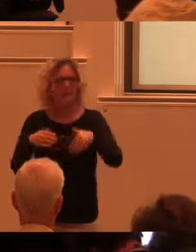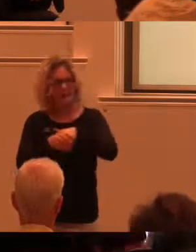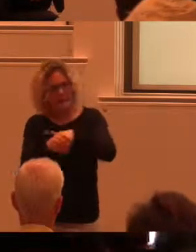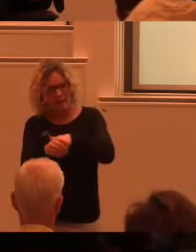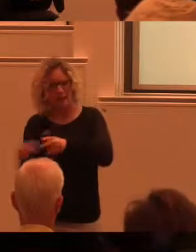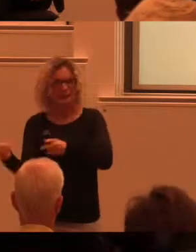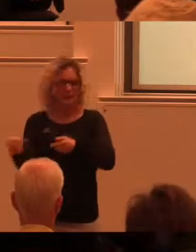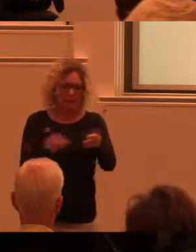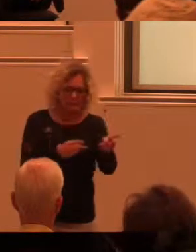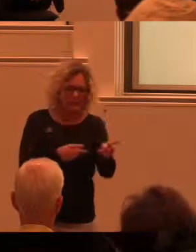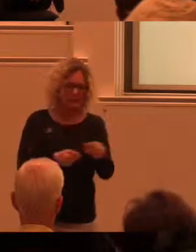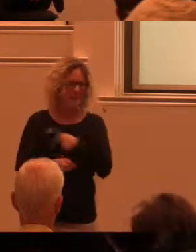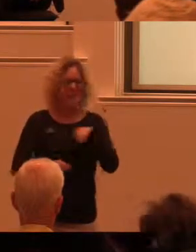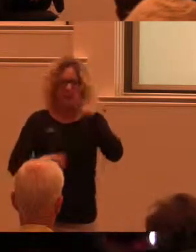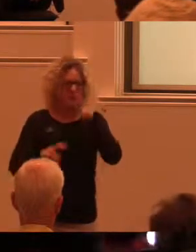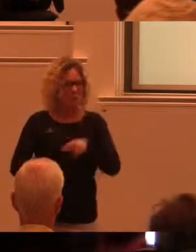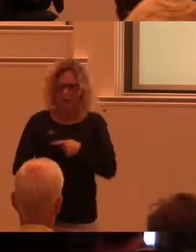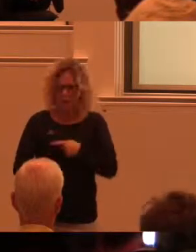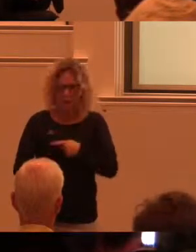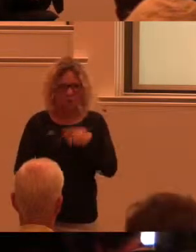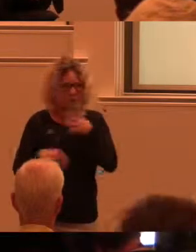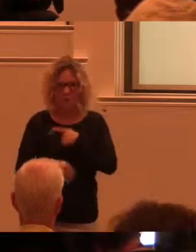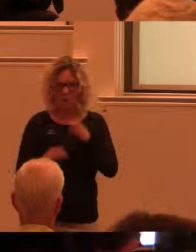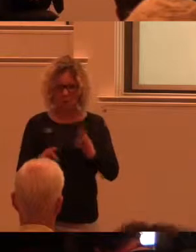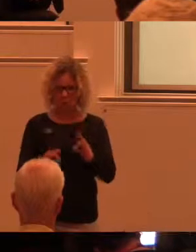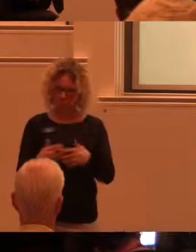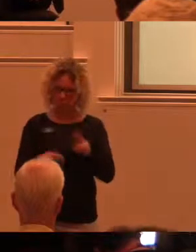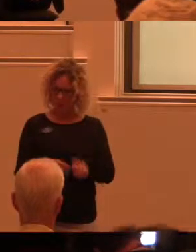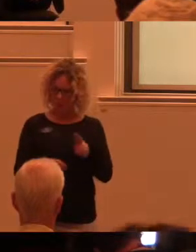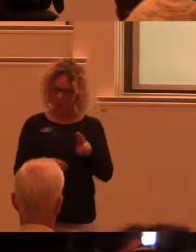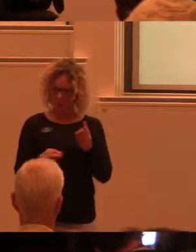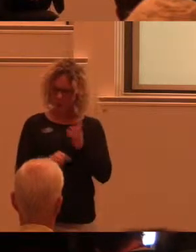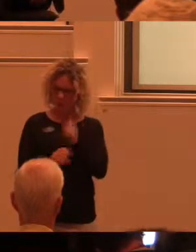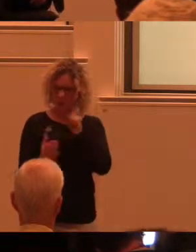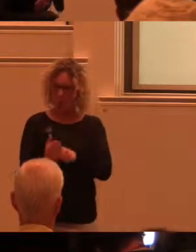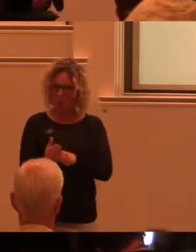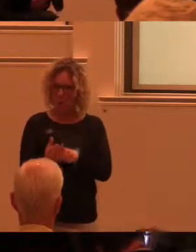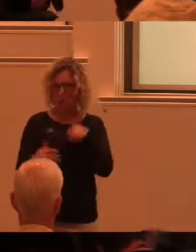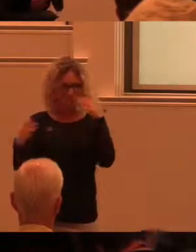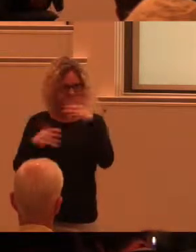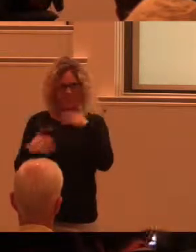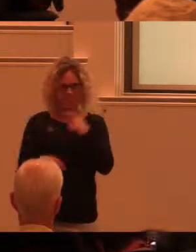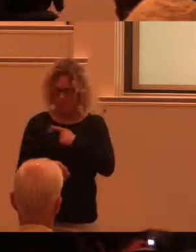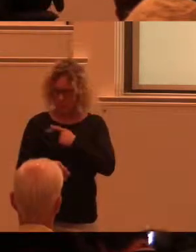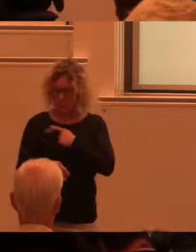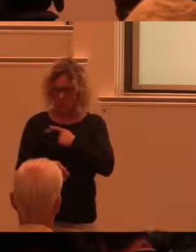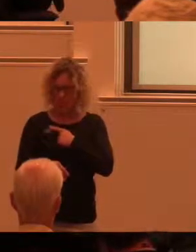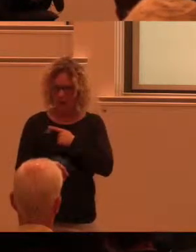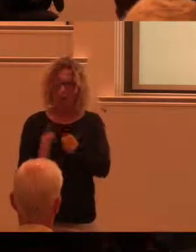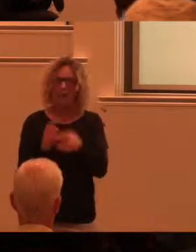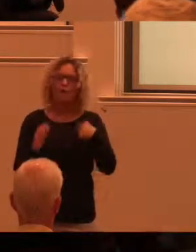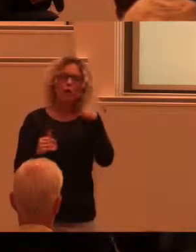jämlikhet och att vi inte analyserar dem och funderar på hur vi ska göra egentligen för att nå dem så tror jag att